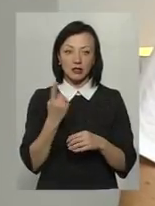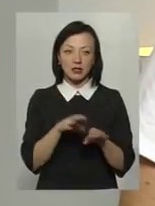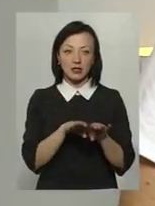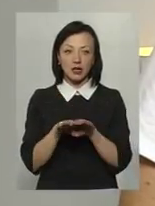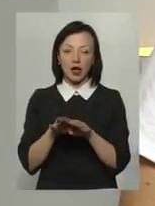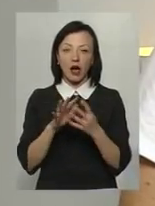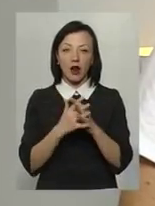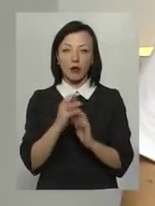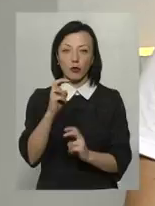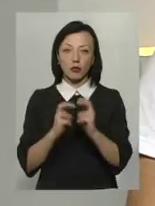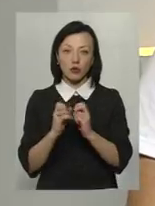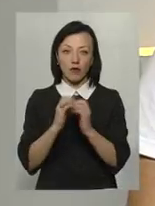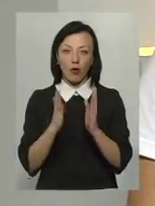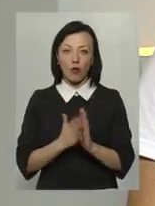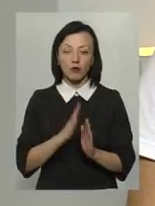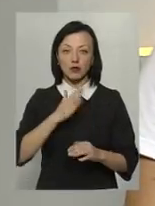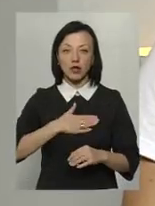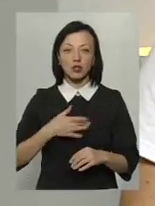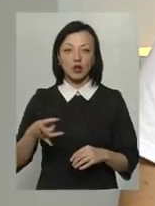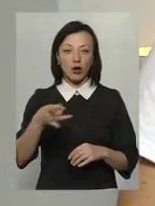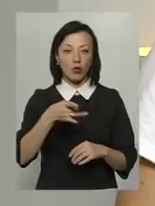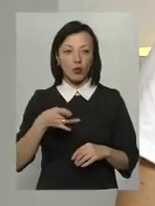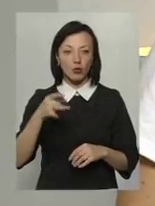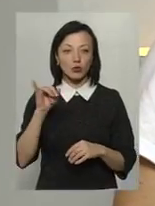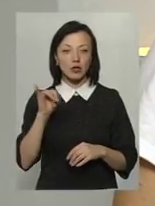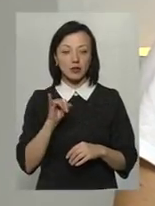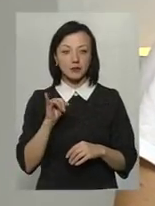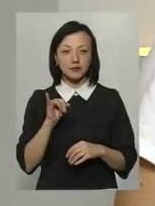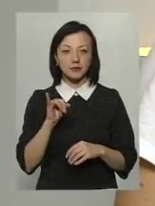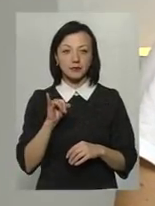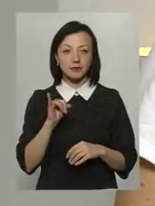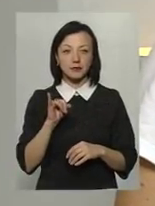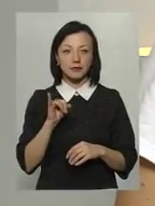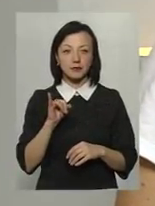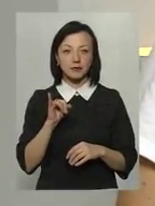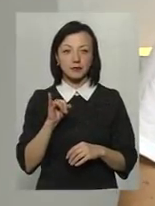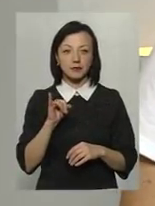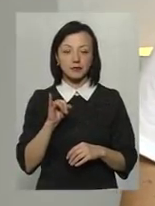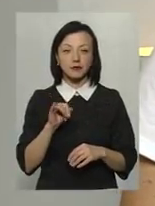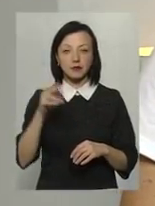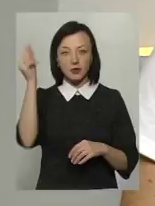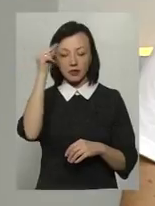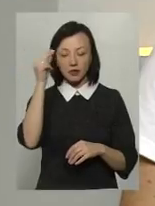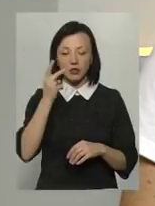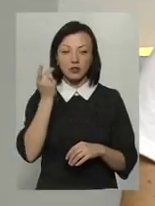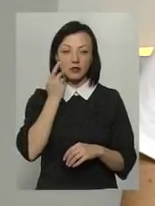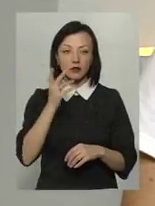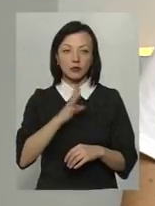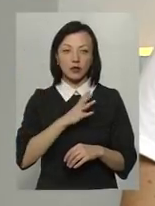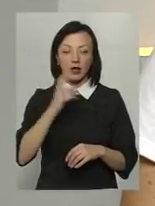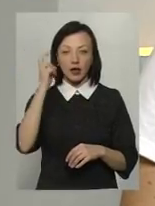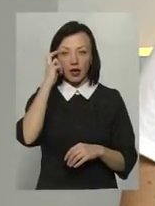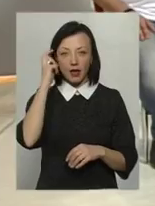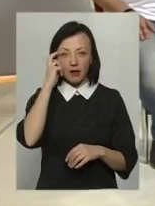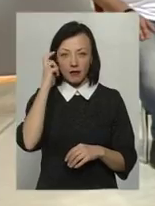аграрно-промислового комплексу нашого регіону. І стимулом для цього в нас ще було навчання, яке зараз започаткувала Києво-Могилянська